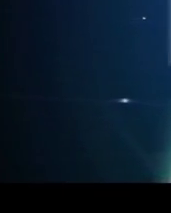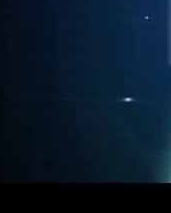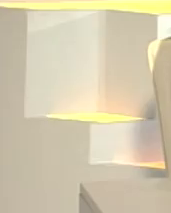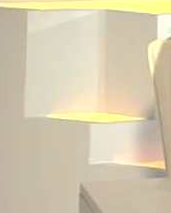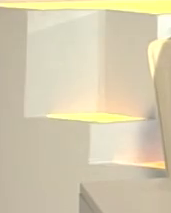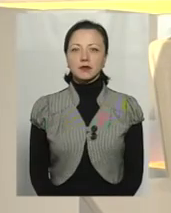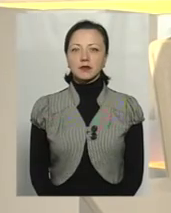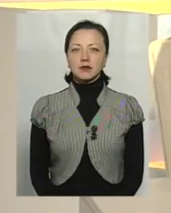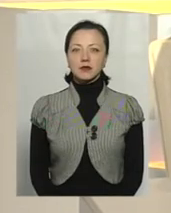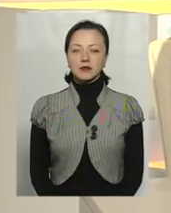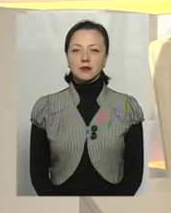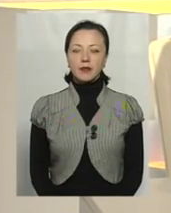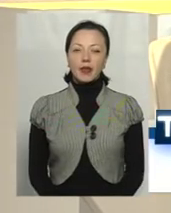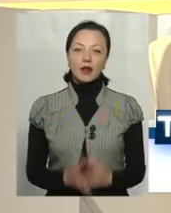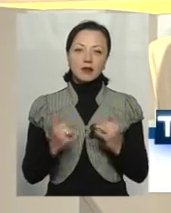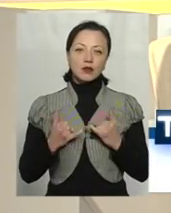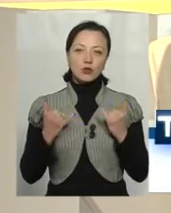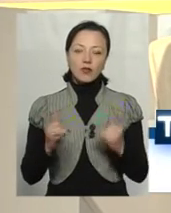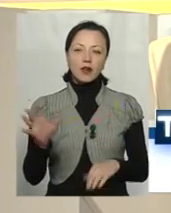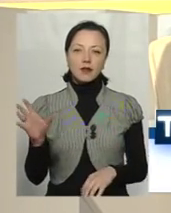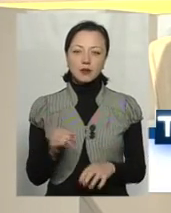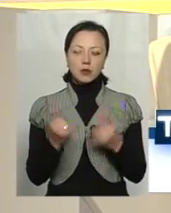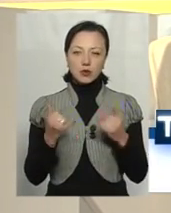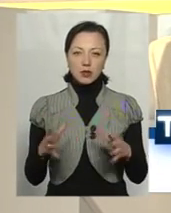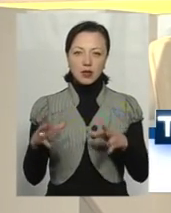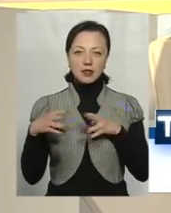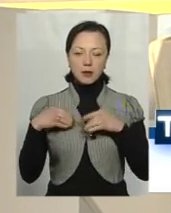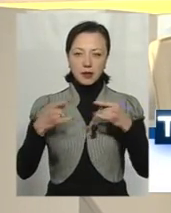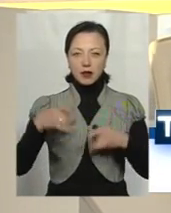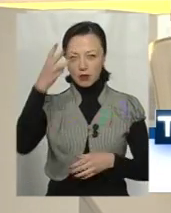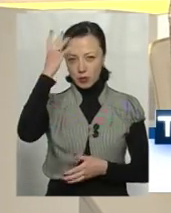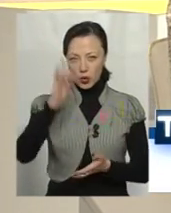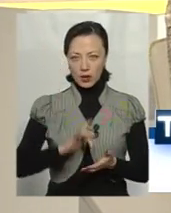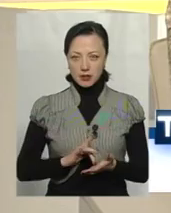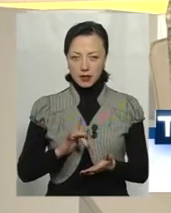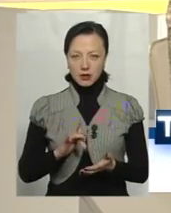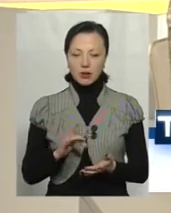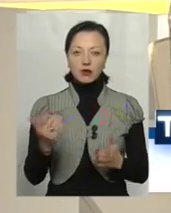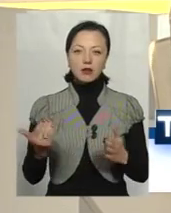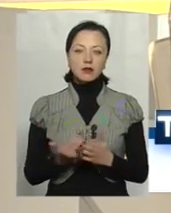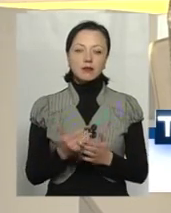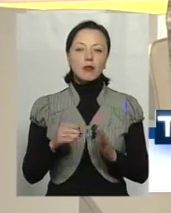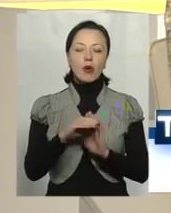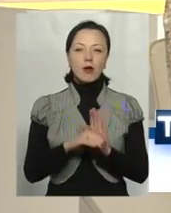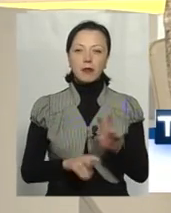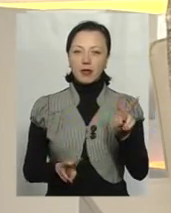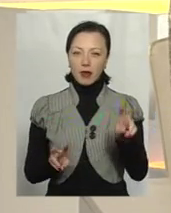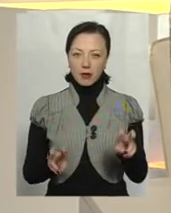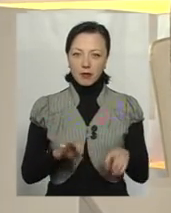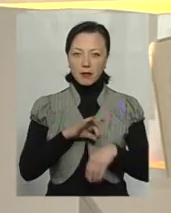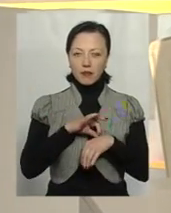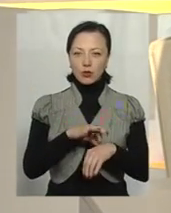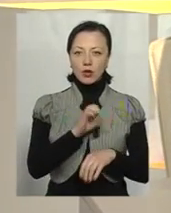Музика Мої шанування усім, хто у цій порі разом із телеканалом Поділяцентр на часі теми. Я Анна Бендьох,